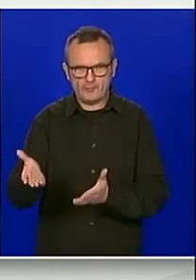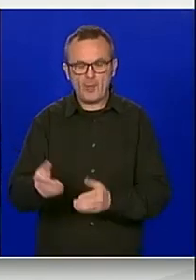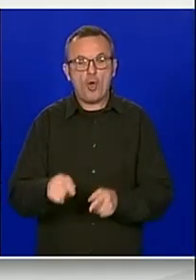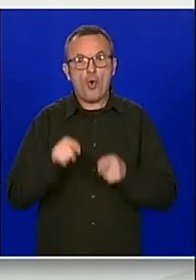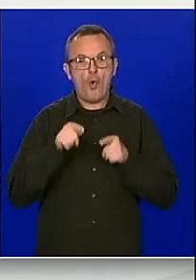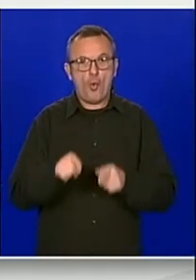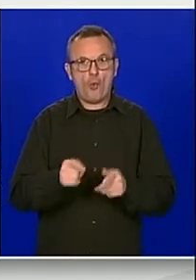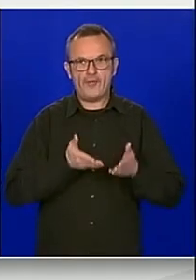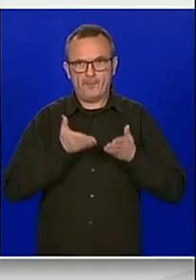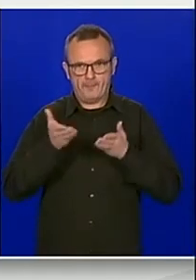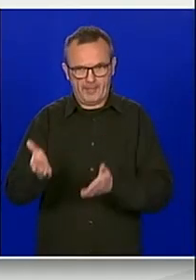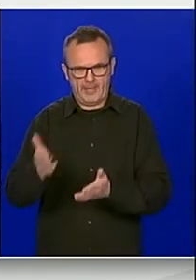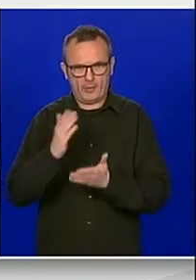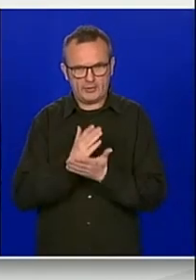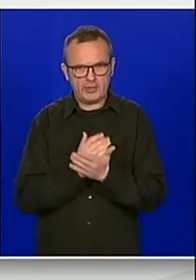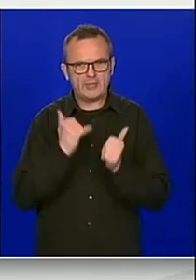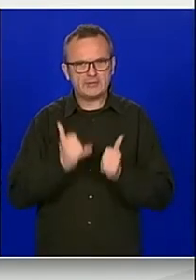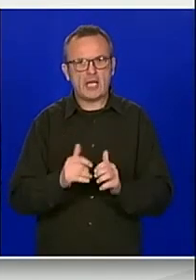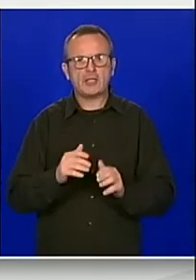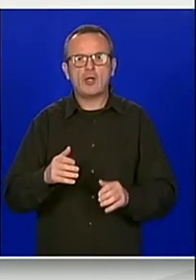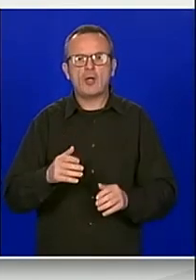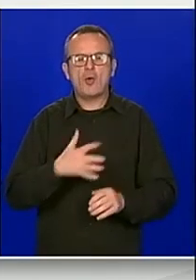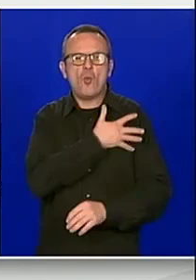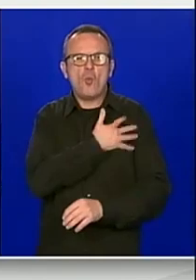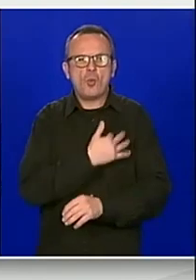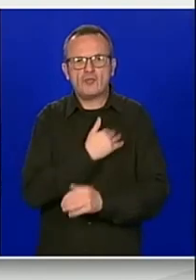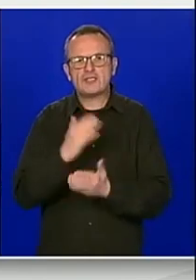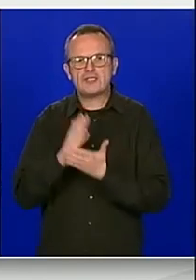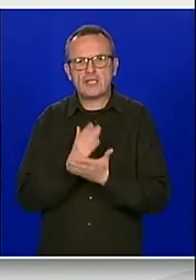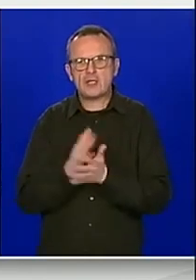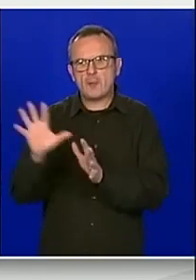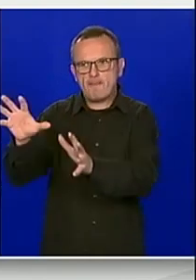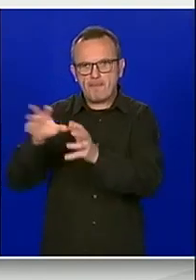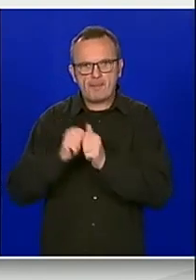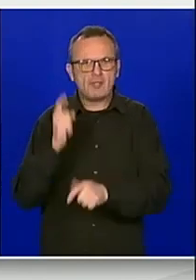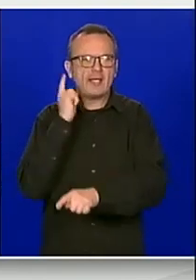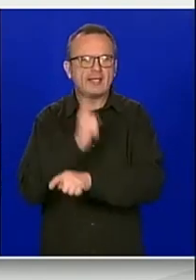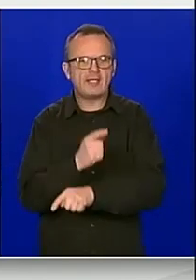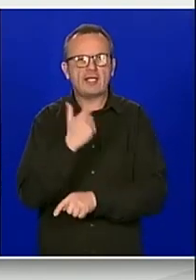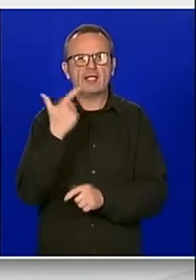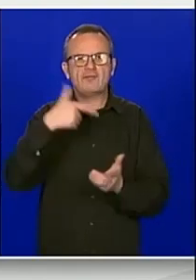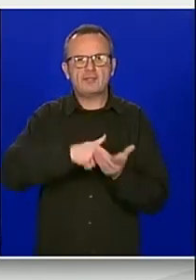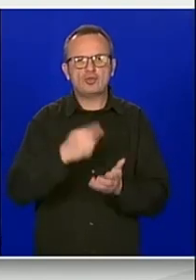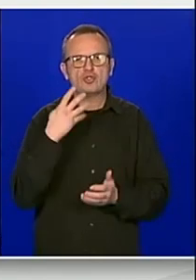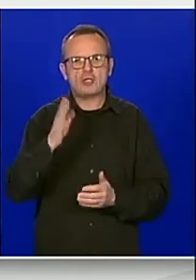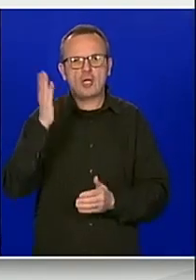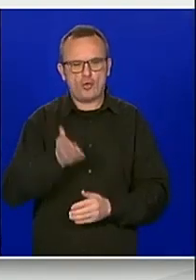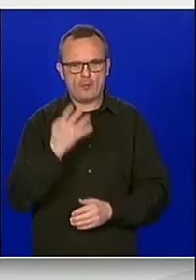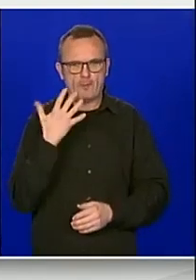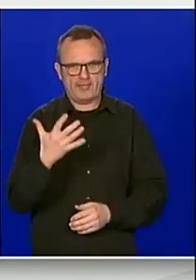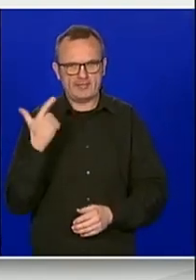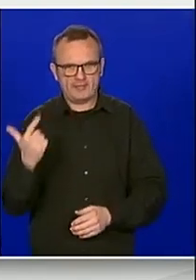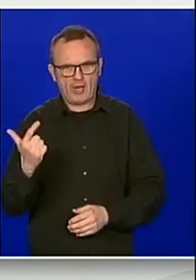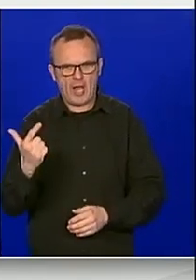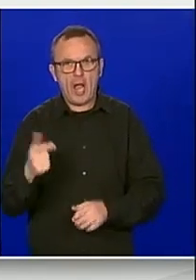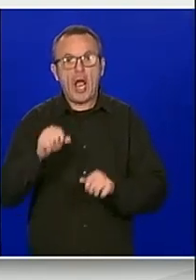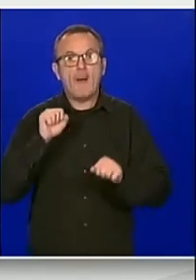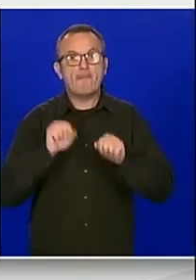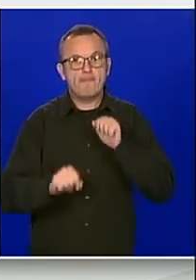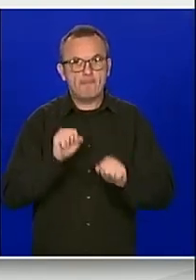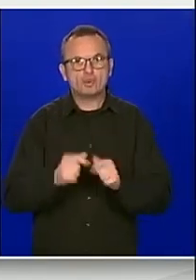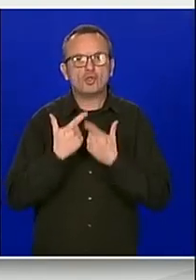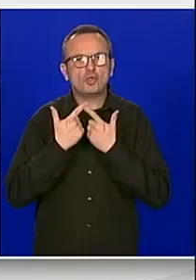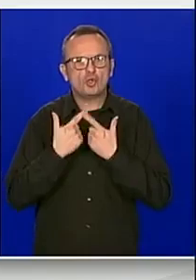prijedloga zakona u cijelosti se u Hrvatsko zakonodavstvo prednosi direktiva 2014 kroz 52, te se u postupke odobravanja